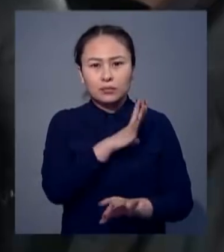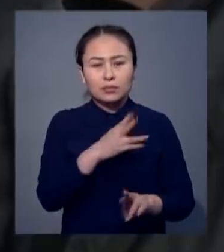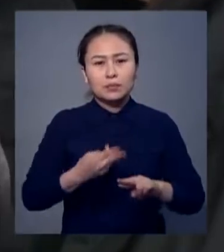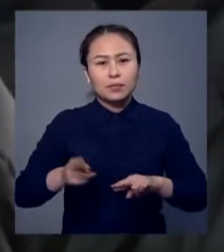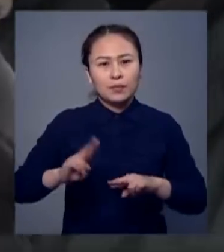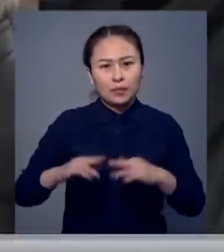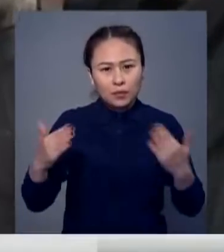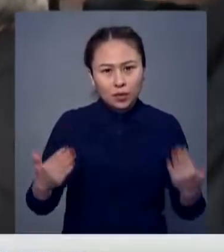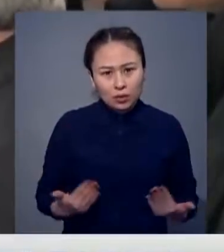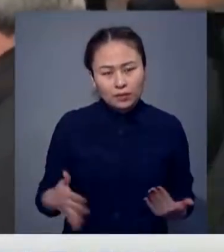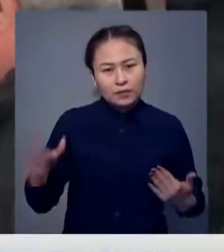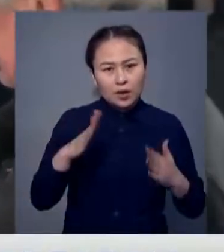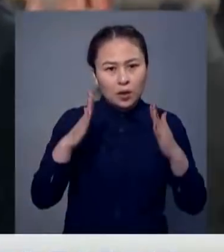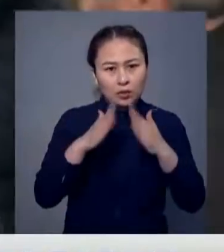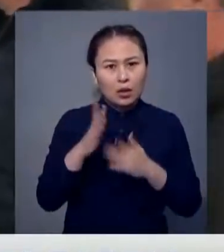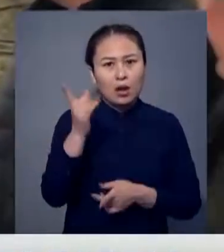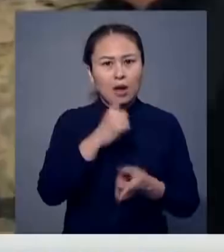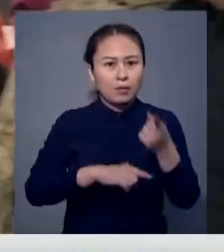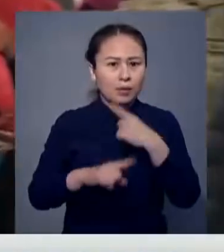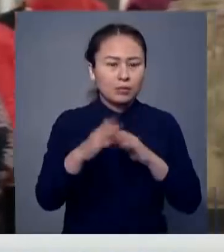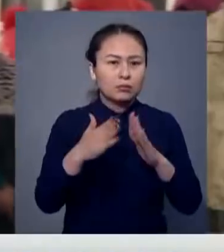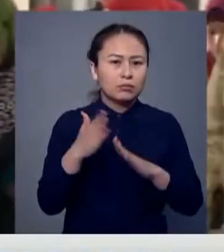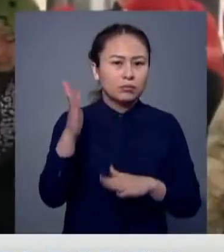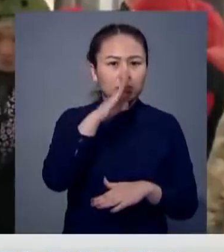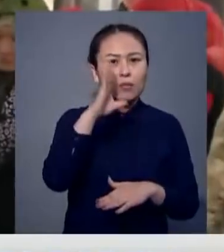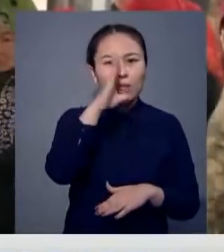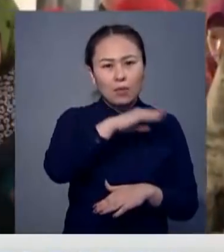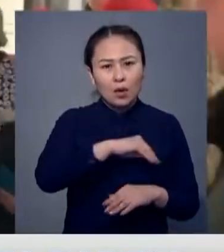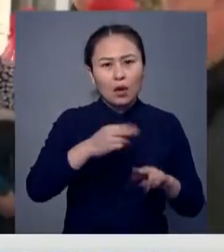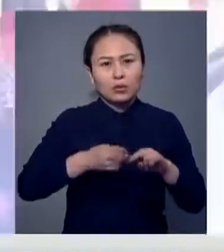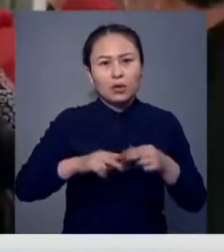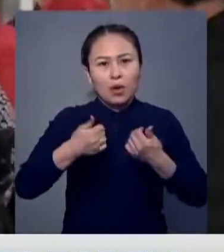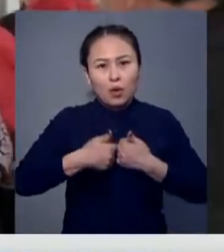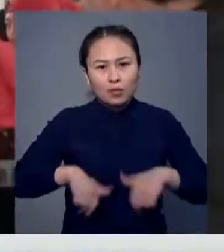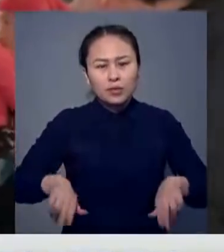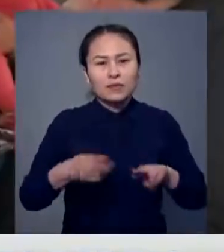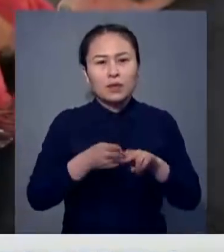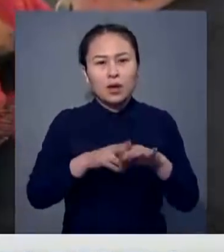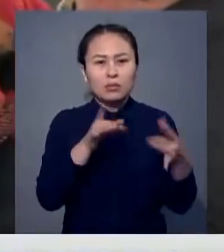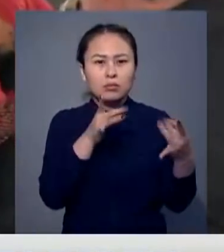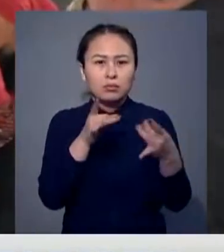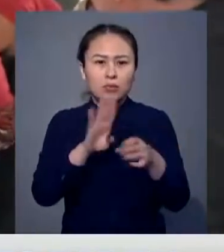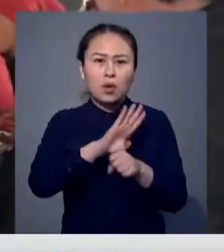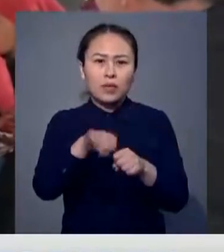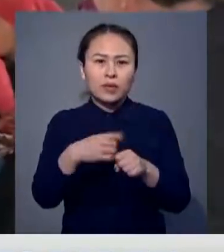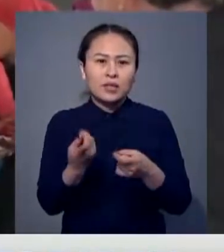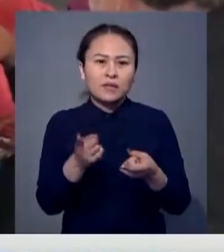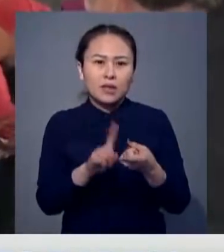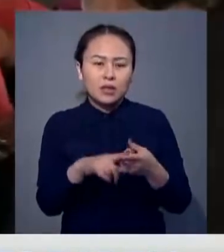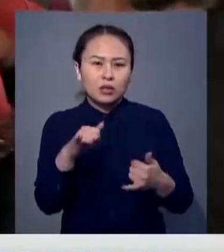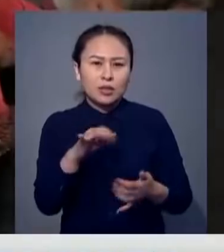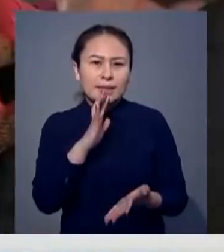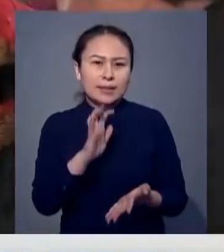Сондықтан тұрғындар үйлеріне орала алады. Үкметті комиссия бірнеше күннен бер өңірдегі қақтығы салдарыны жойы мен айналысып келеді.